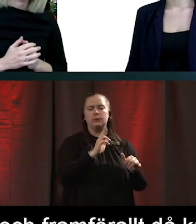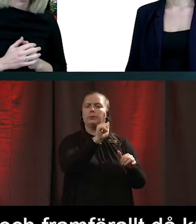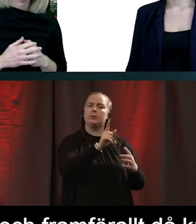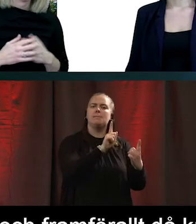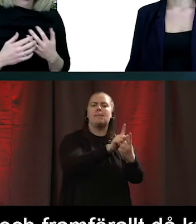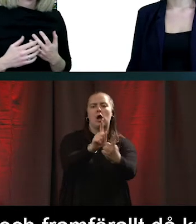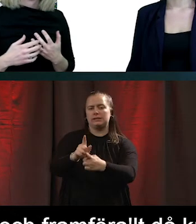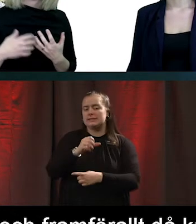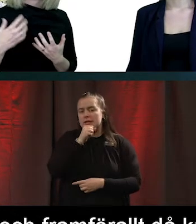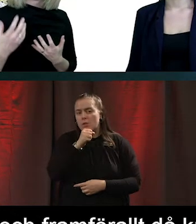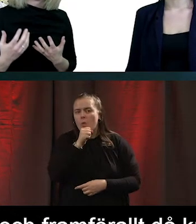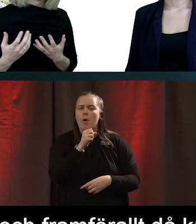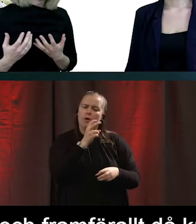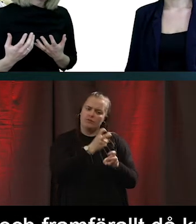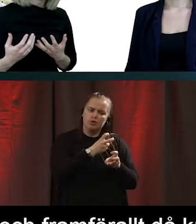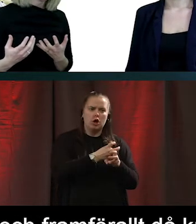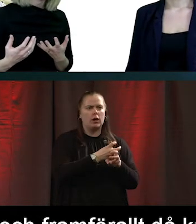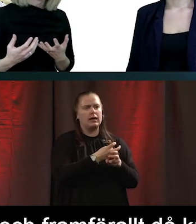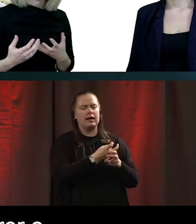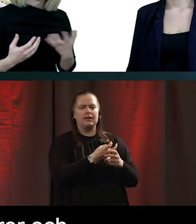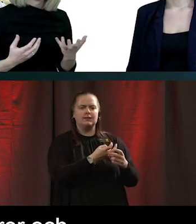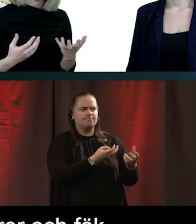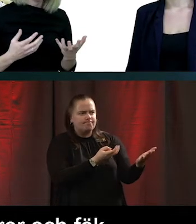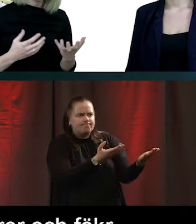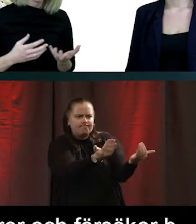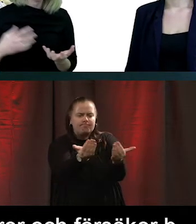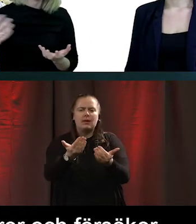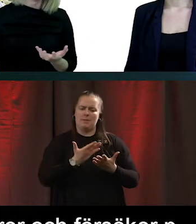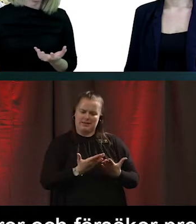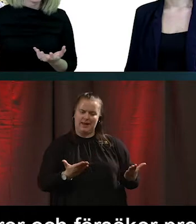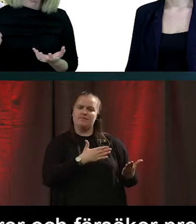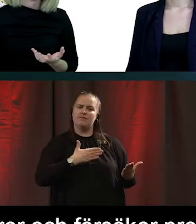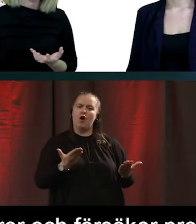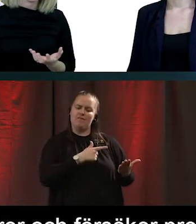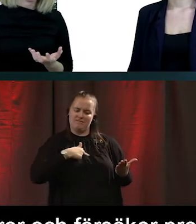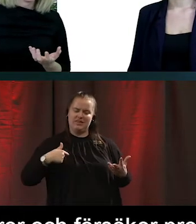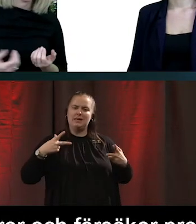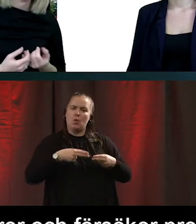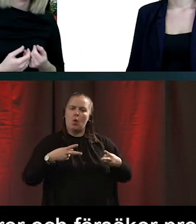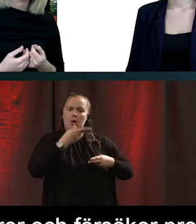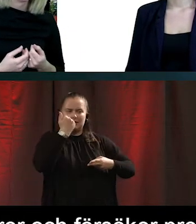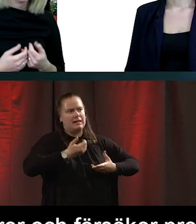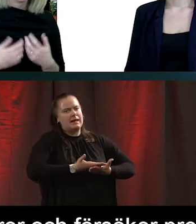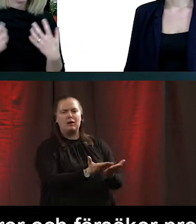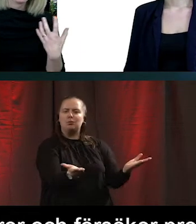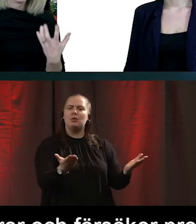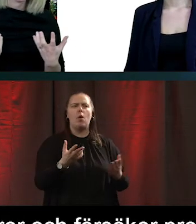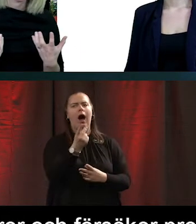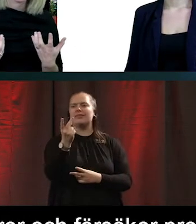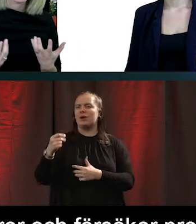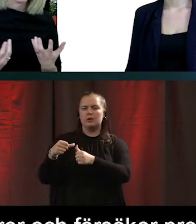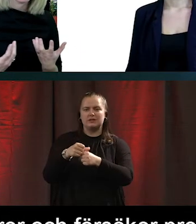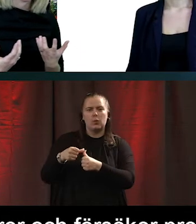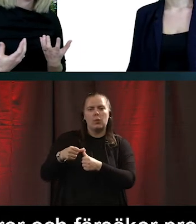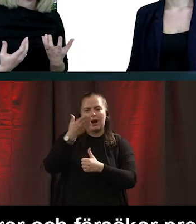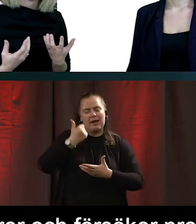och försöker få in dem och presentera. Vad har vi i Borås att tillgå? Vad har andra organisationer och föreningsliv att erbjuda? För att få just